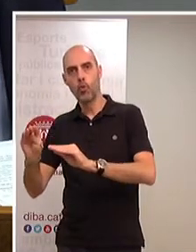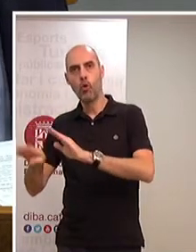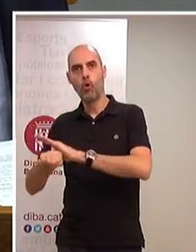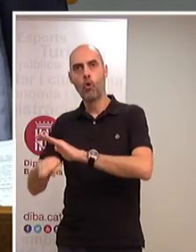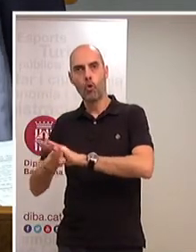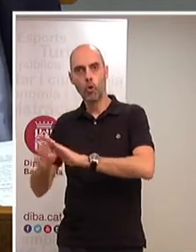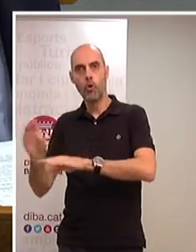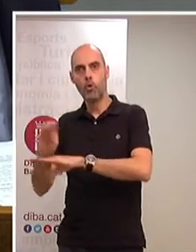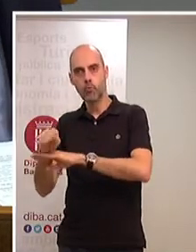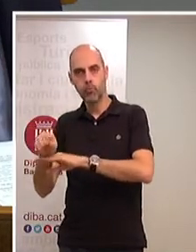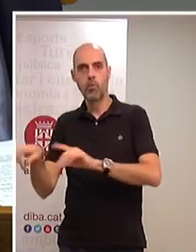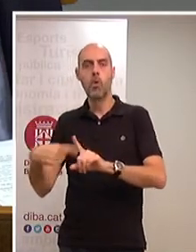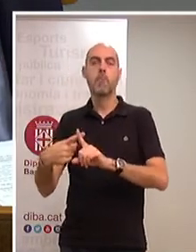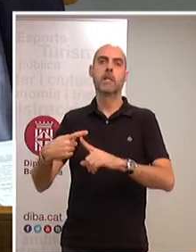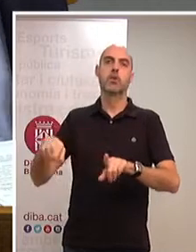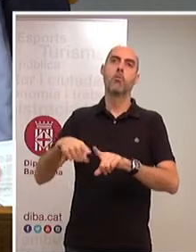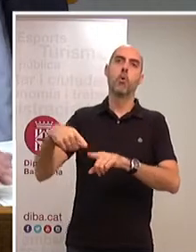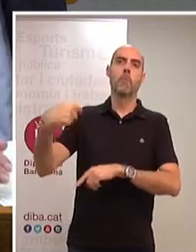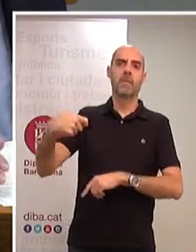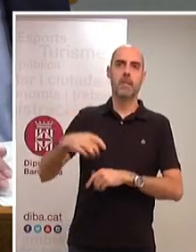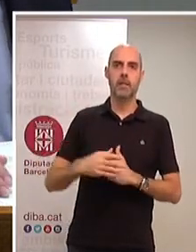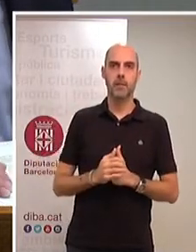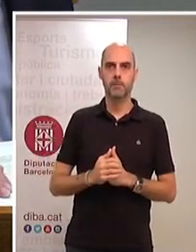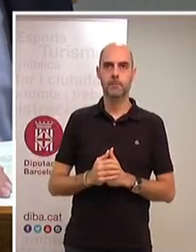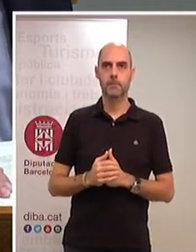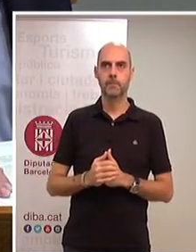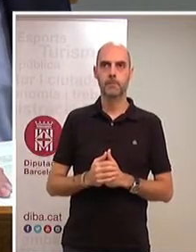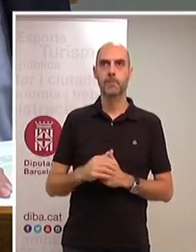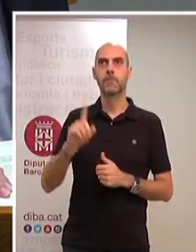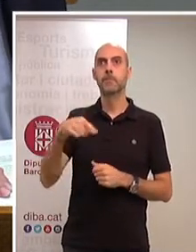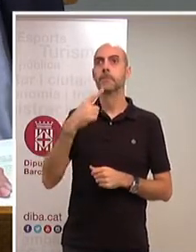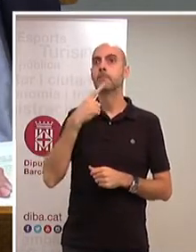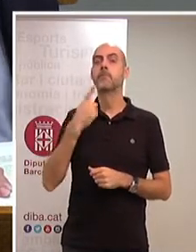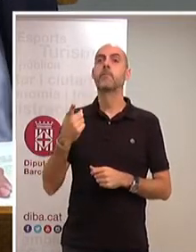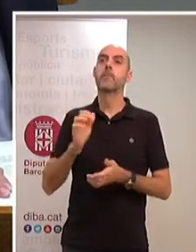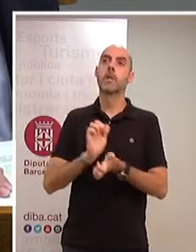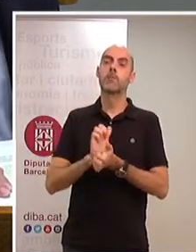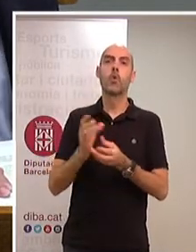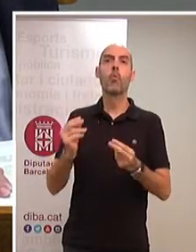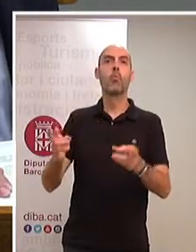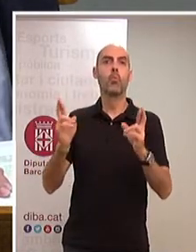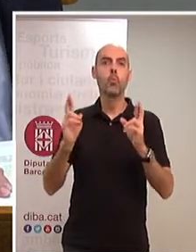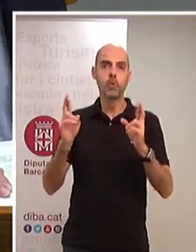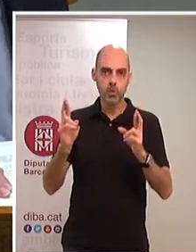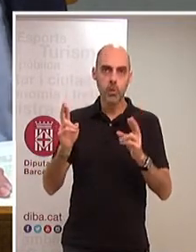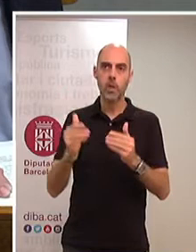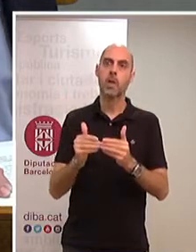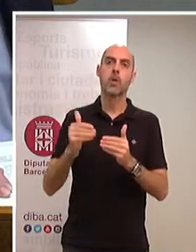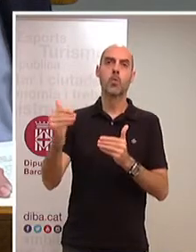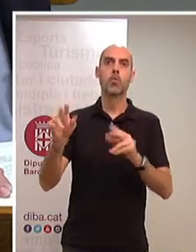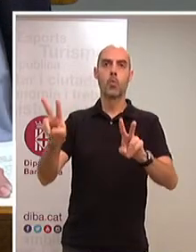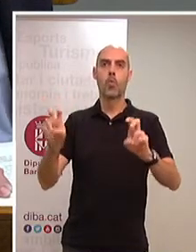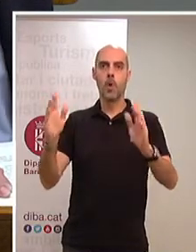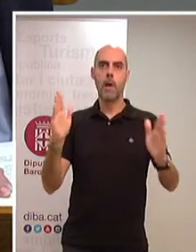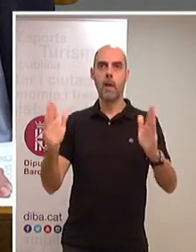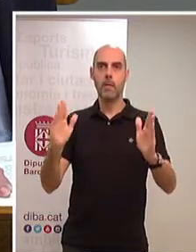com a presidenta d'aquesta Diputació. Finalment, expressar-li els nostres millors desitjos, el nou camí que emprèn i que estem